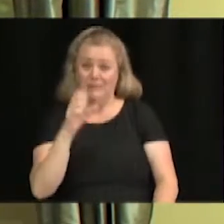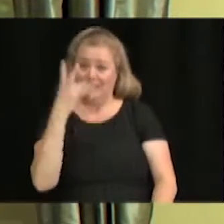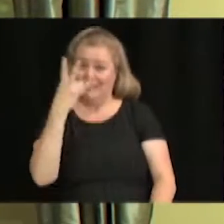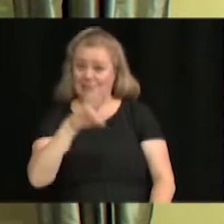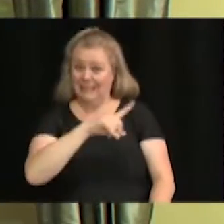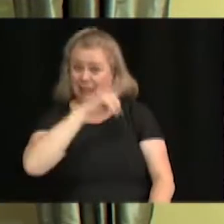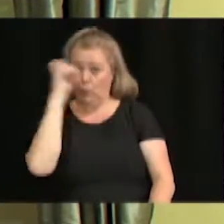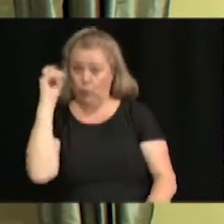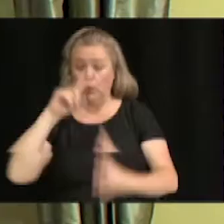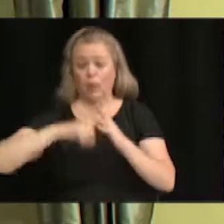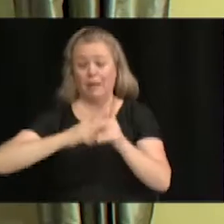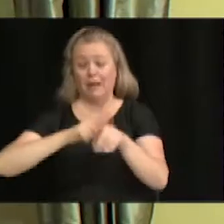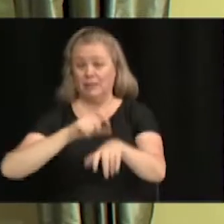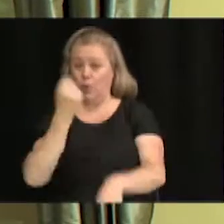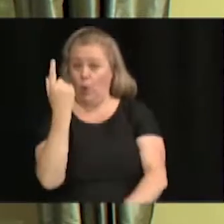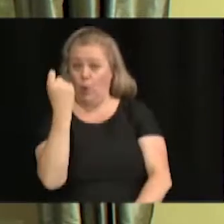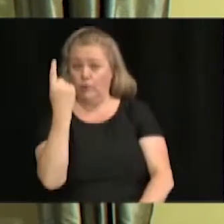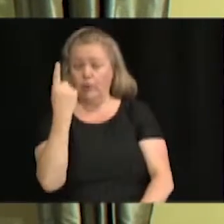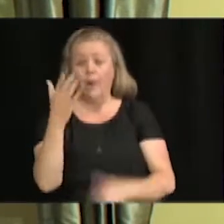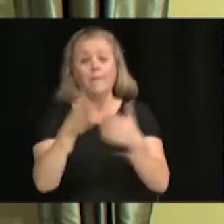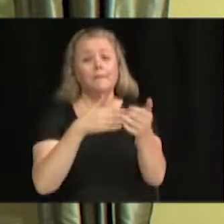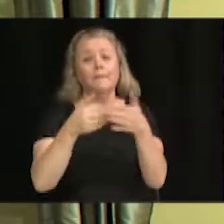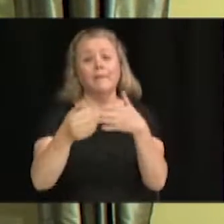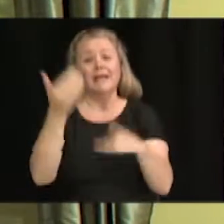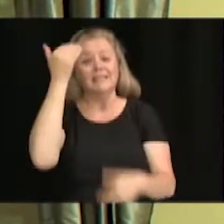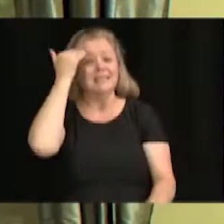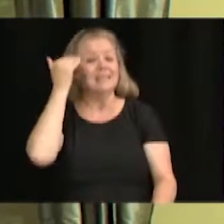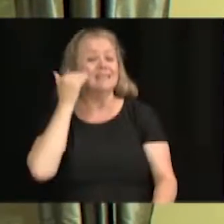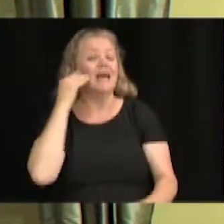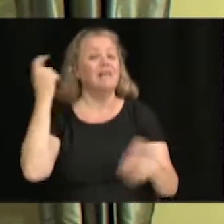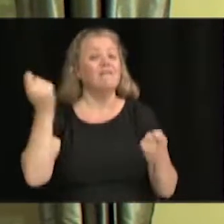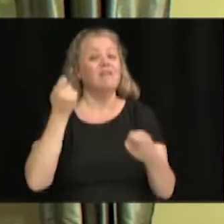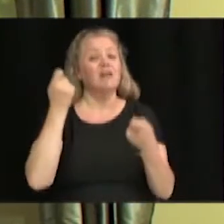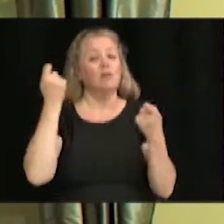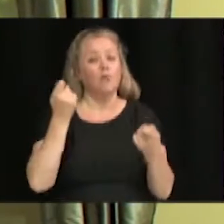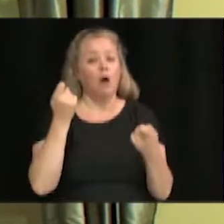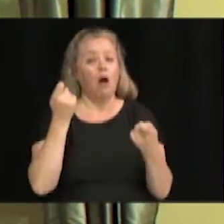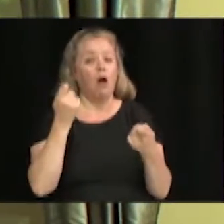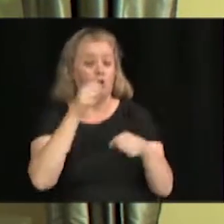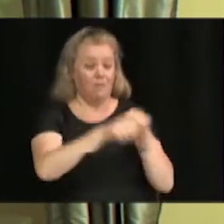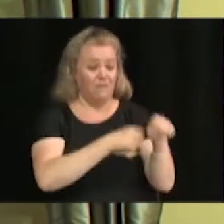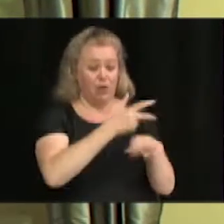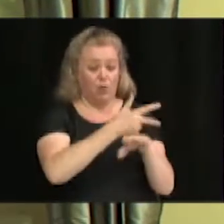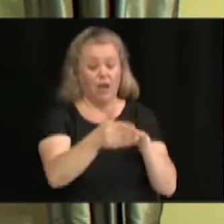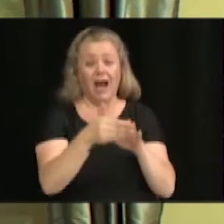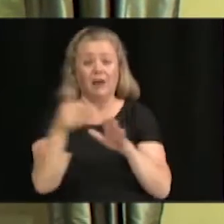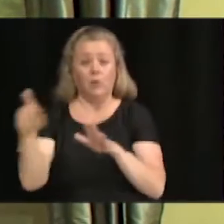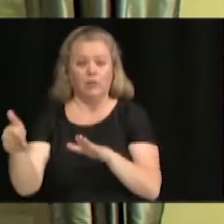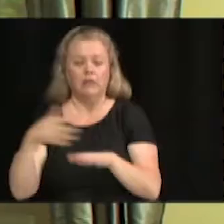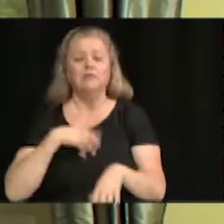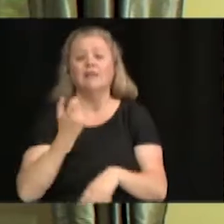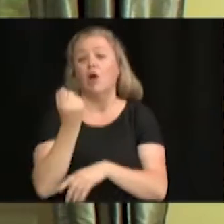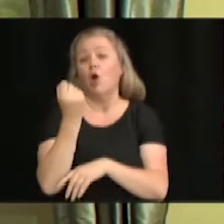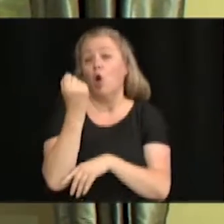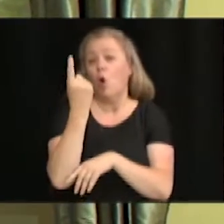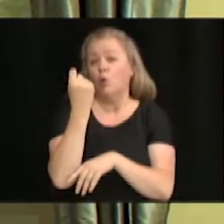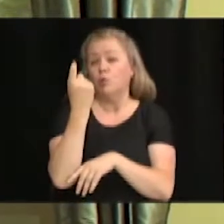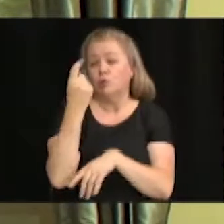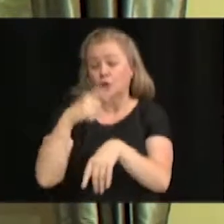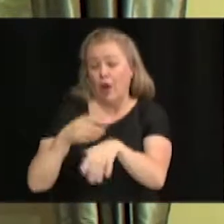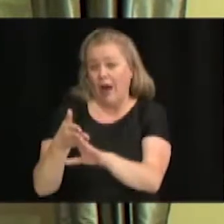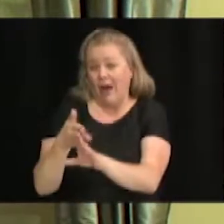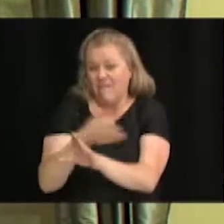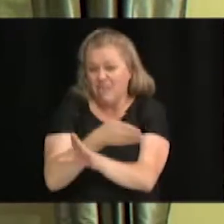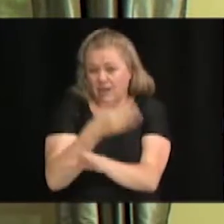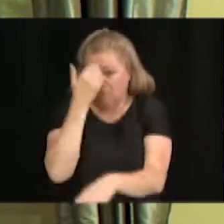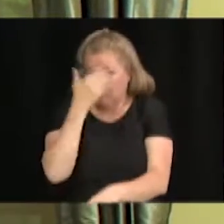à la place Sainte-Victoire, côté de la Vélogar, huitième fête de la diversité. Avant 11h, si vous ne savez pas quoi faire, je vous invite à aller faire le